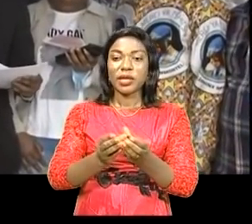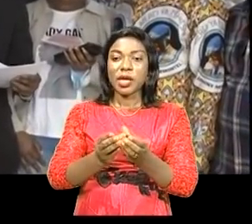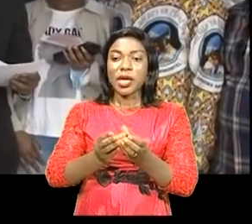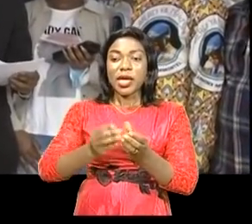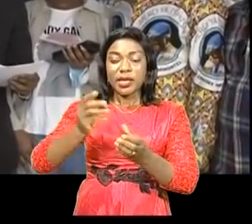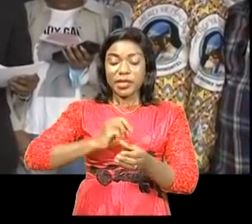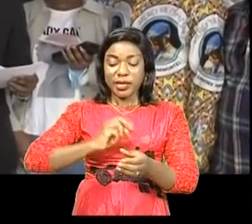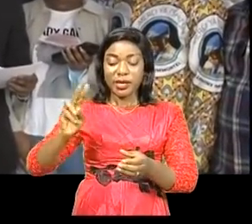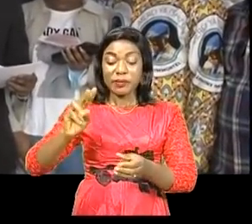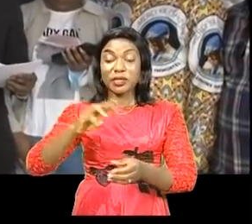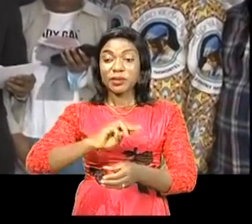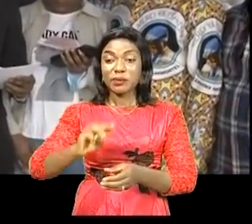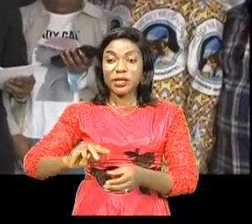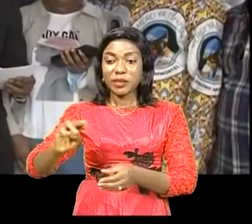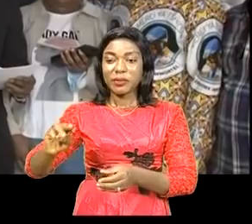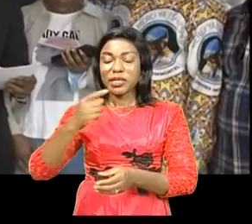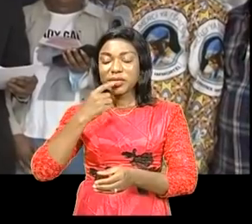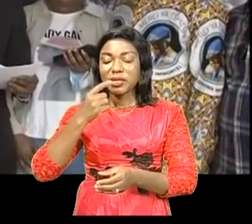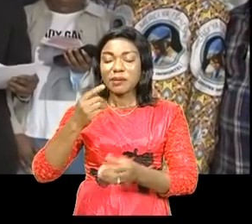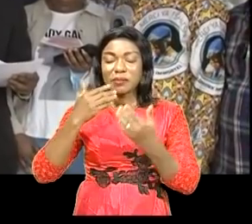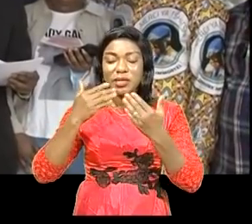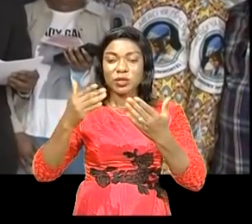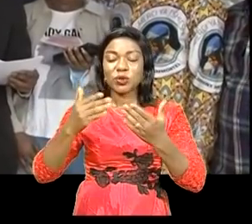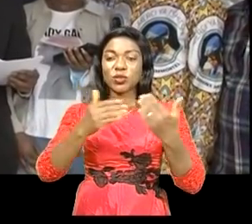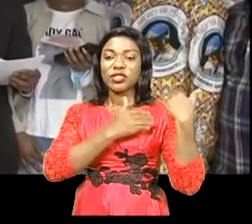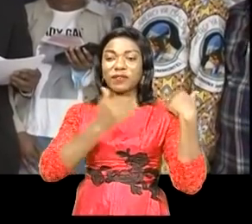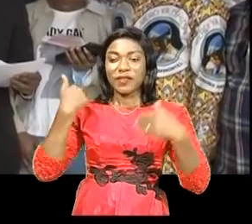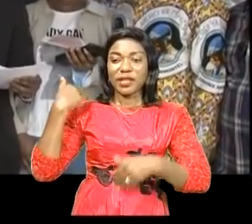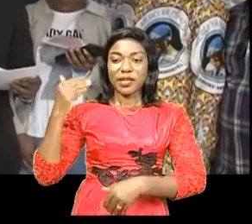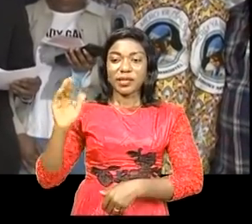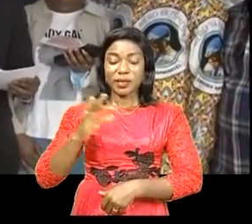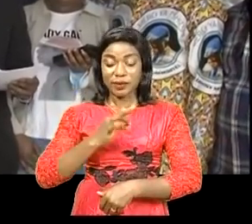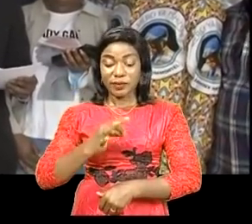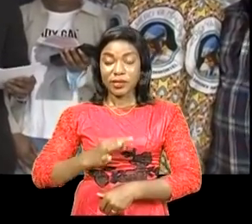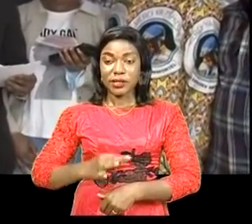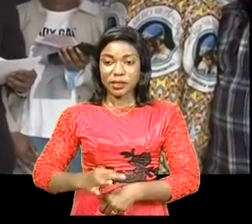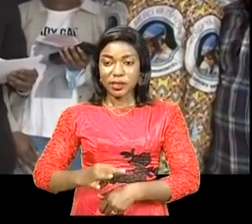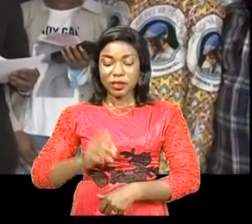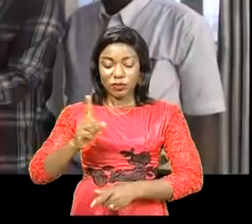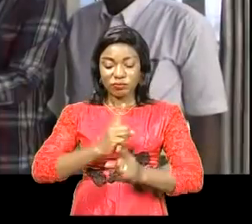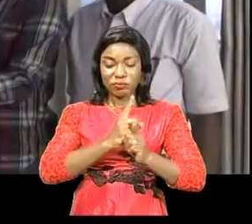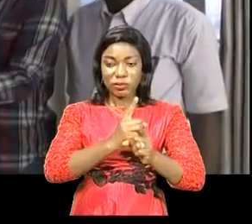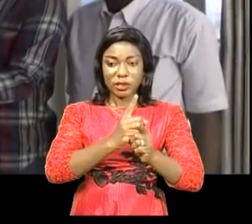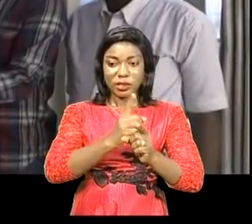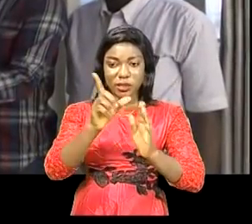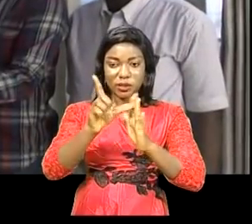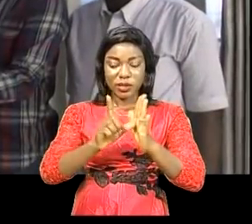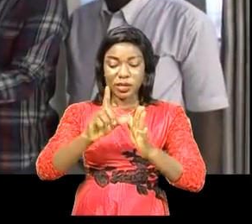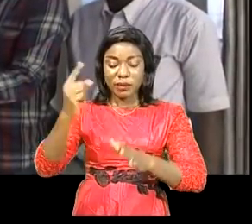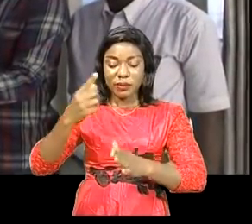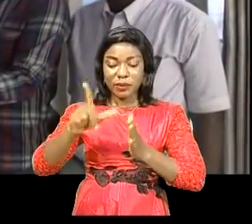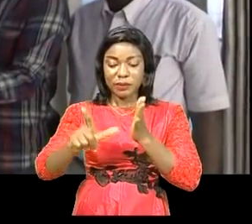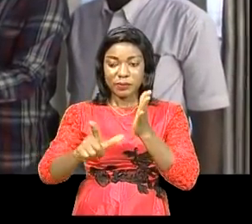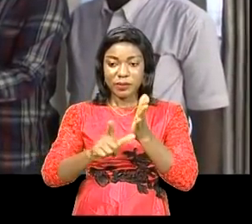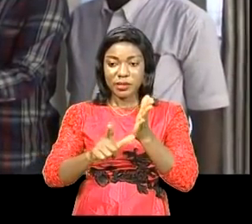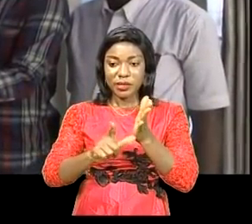chef de l'état Félix Antoine Tiseke du Tchilombo garant du bon fonctionnement des institutions le premier ministre et vice-premier ministre